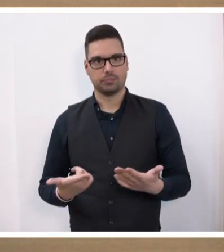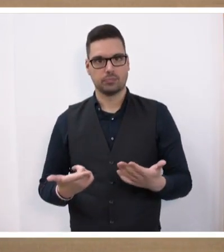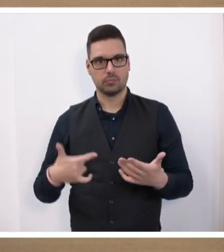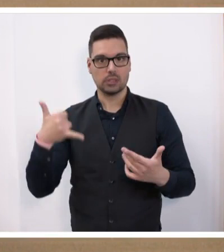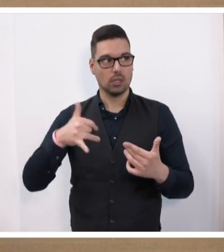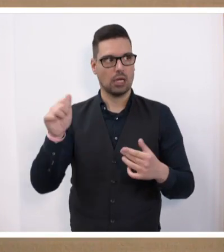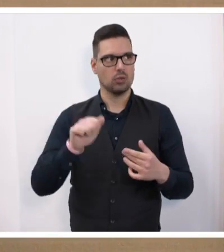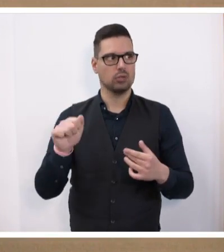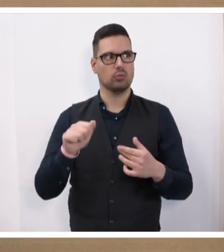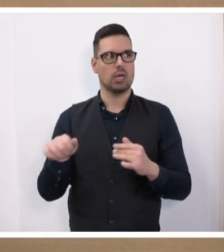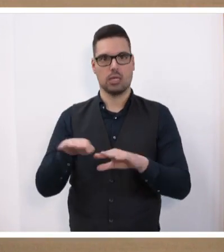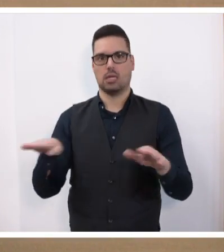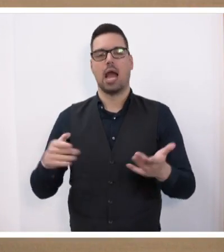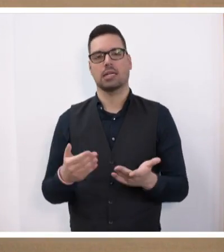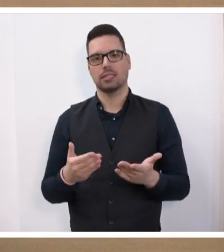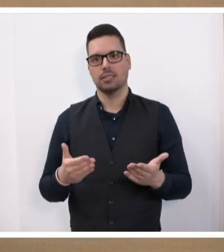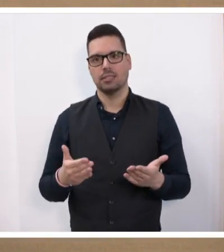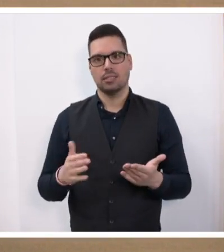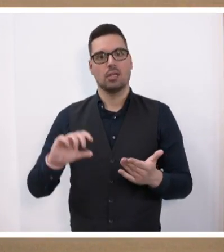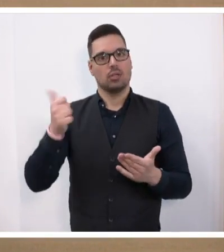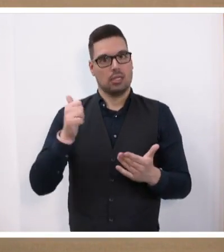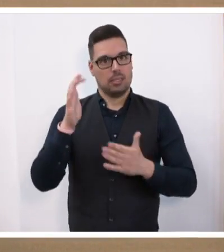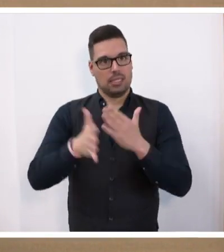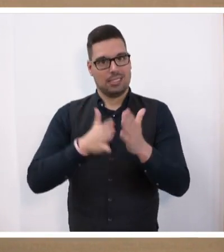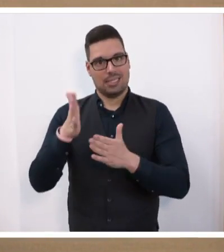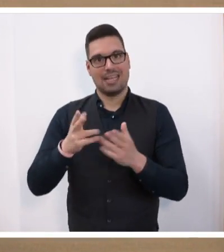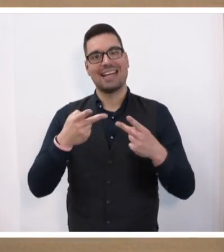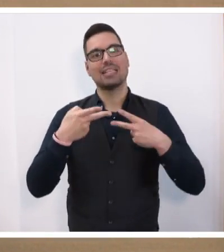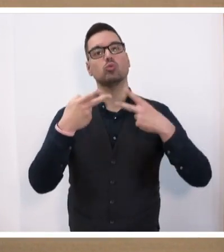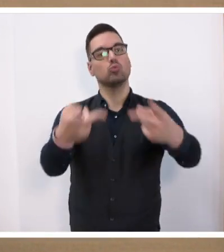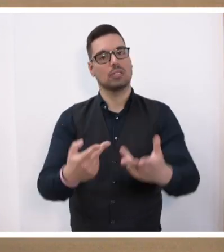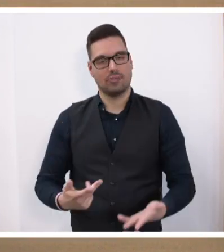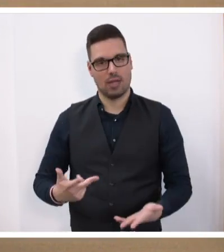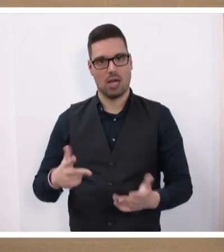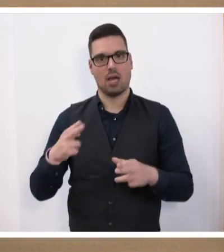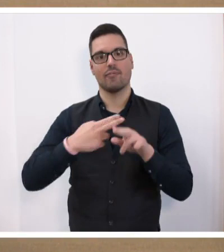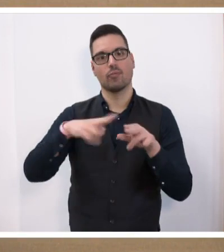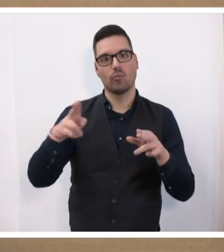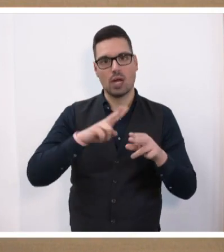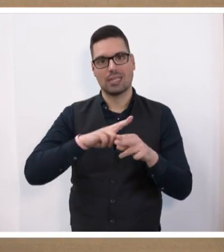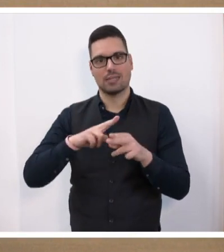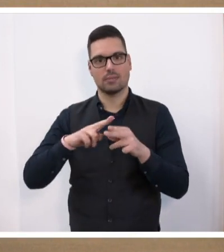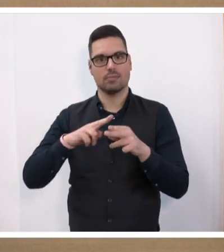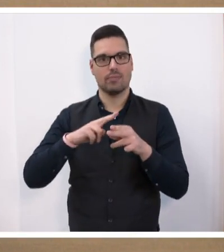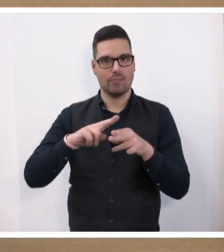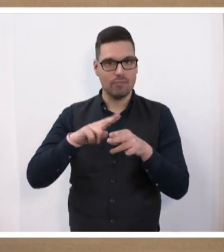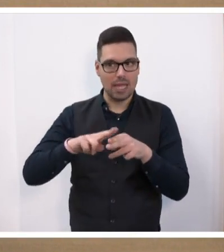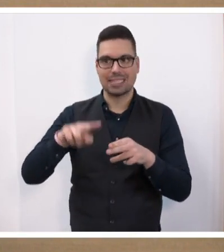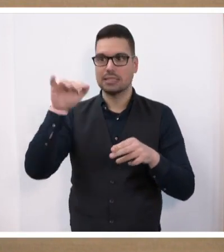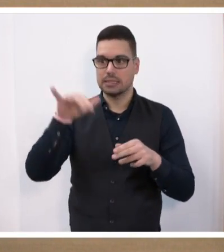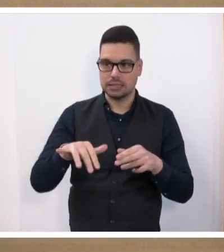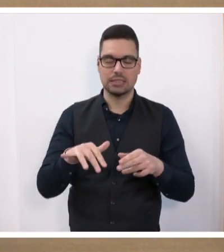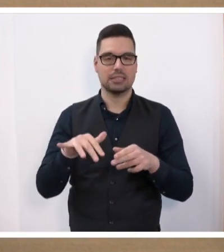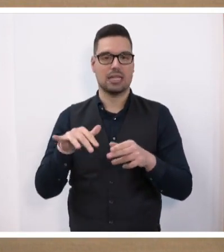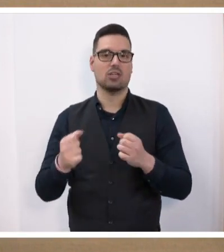aktuellen Lage. Ich will zuallererst aber nennen die Lage im Zulieferpark. Bei den Fortwerken selbst ist klar, die Lage ist schwierig, aber